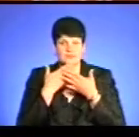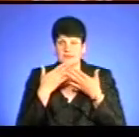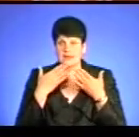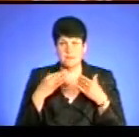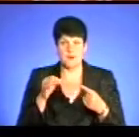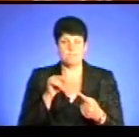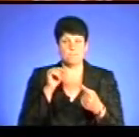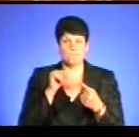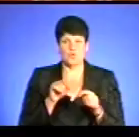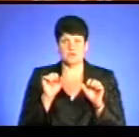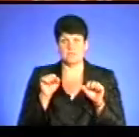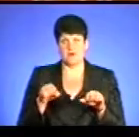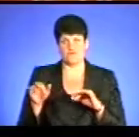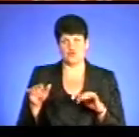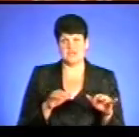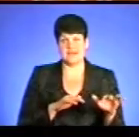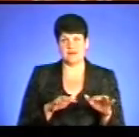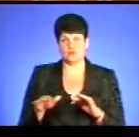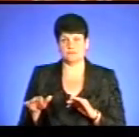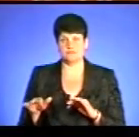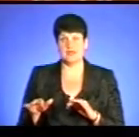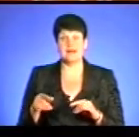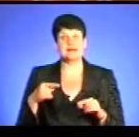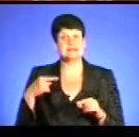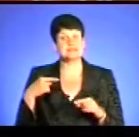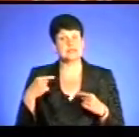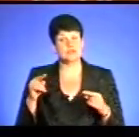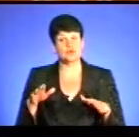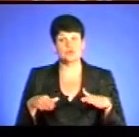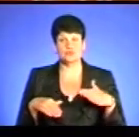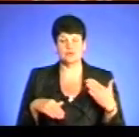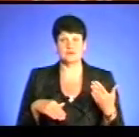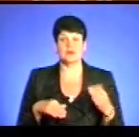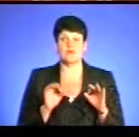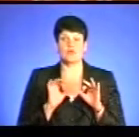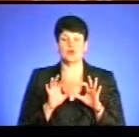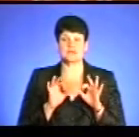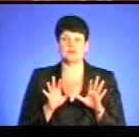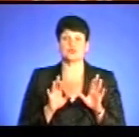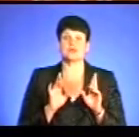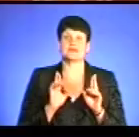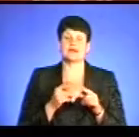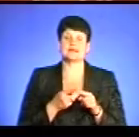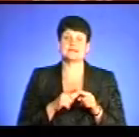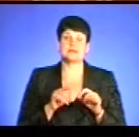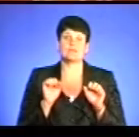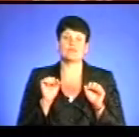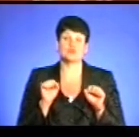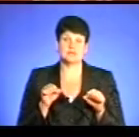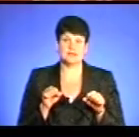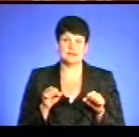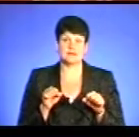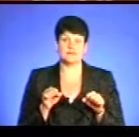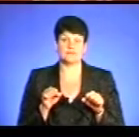протиправної діяльності. А з іншого боку, от я вам розкажу, як це можливо взагалі